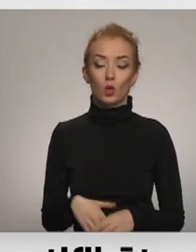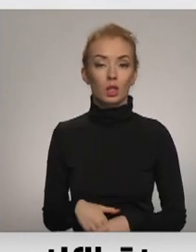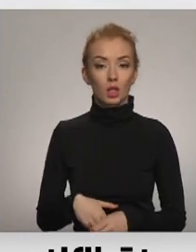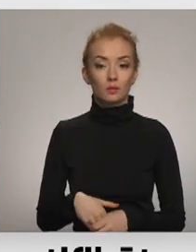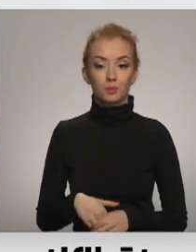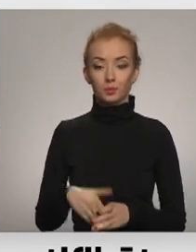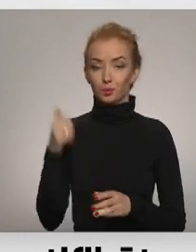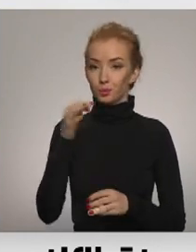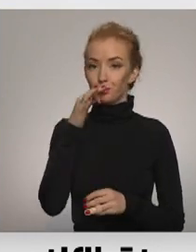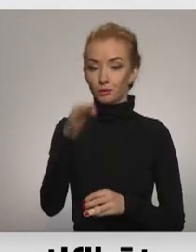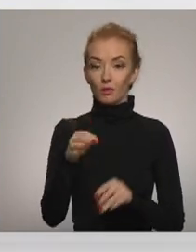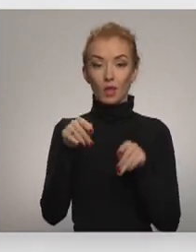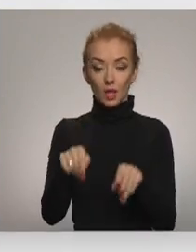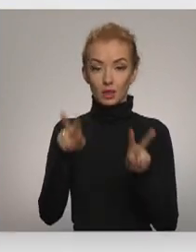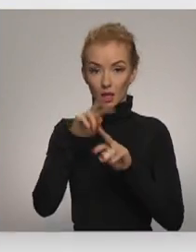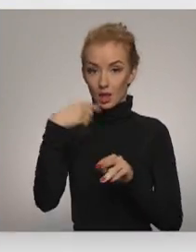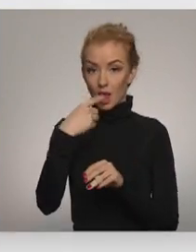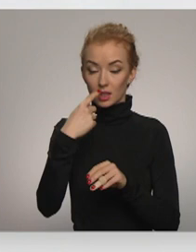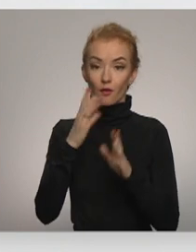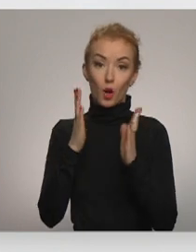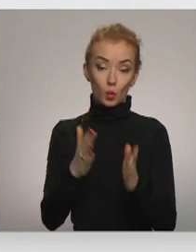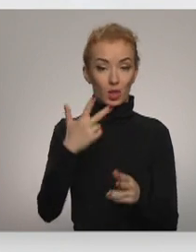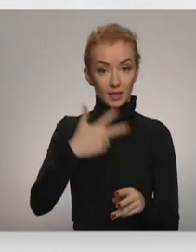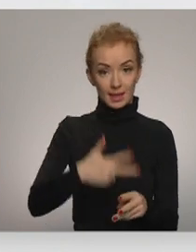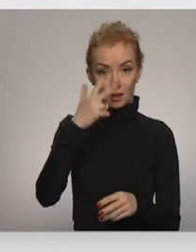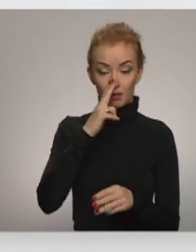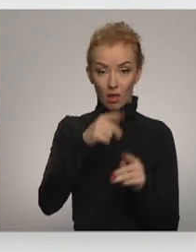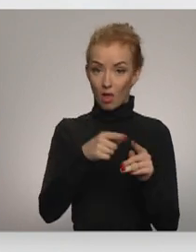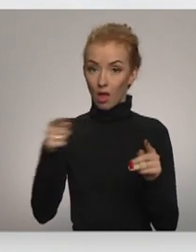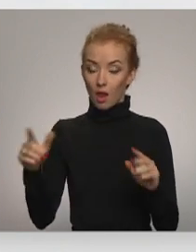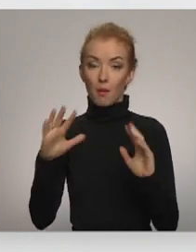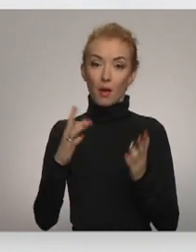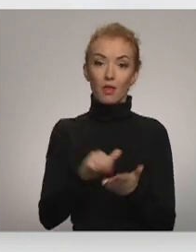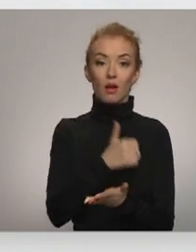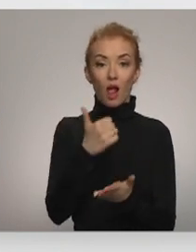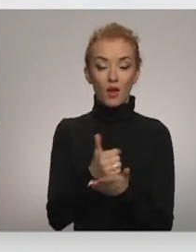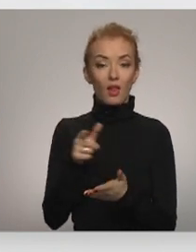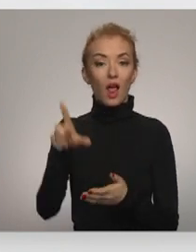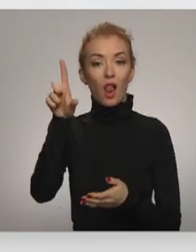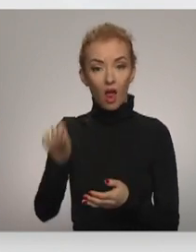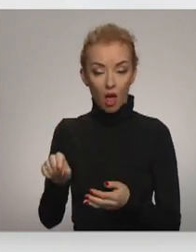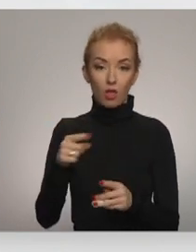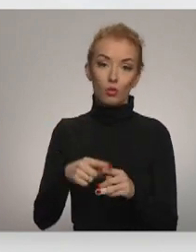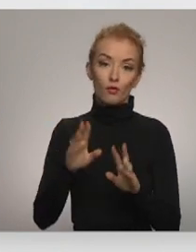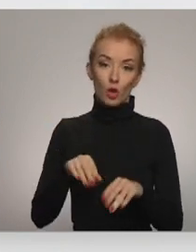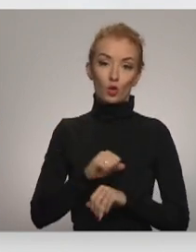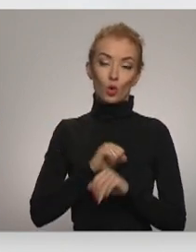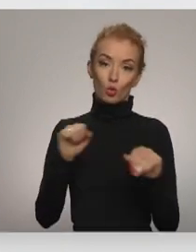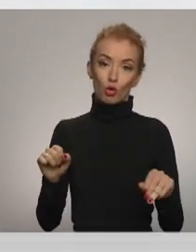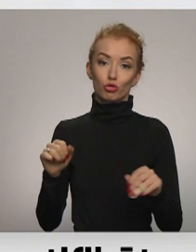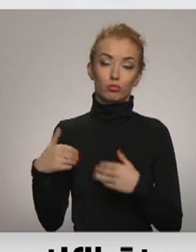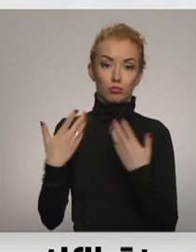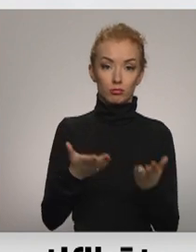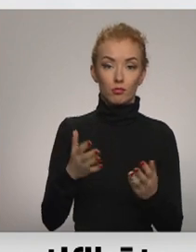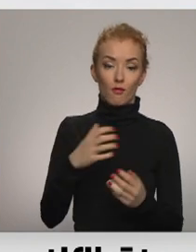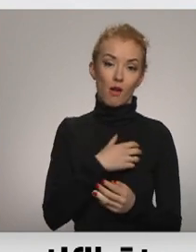varētu būt teorētiski par trīs reizes nedēļā, bet tā galvenā lieta, ka viņas būtu lēts, un to arī var nodrošināt valdību